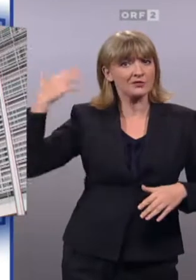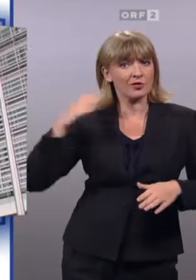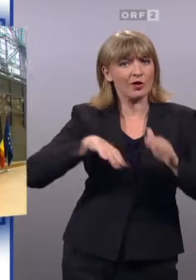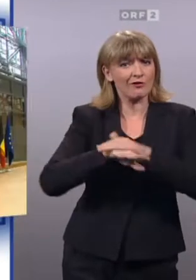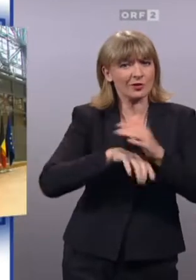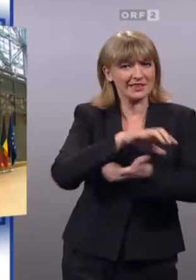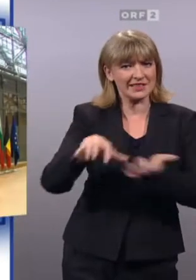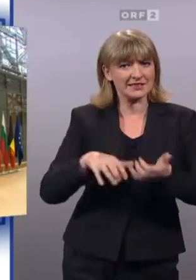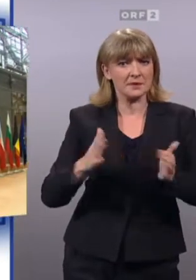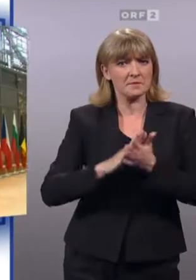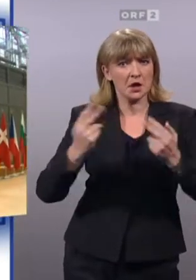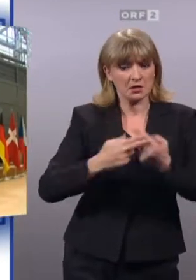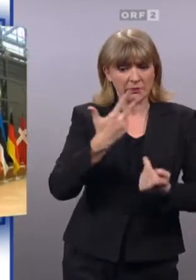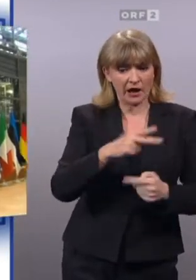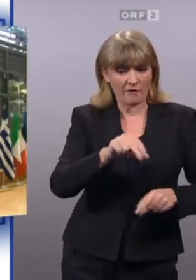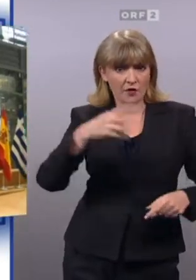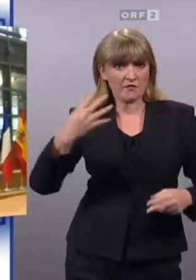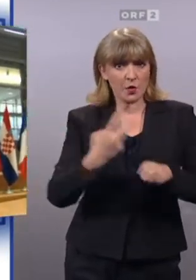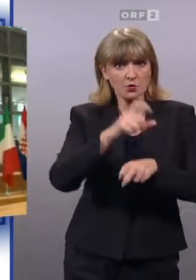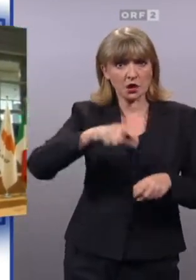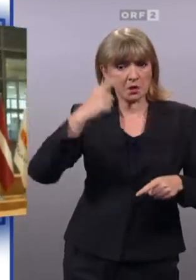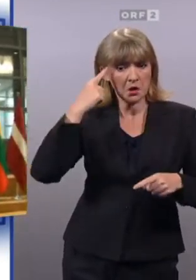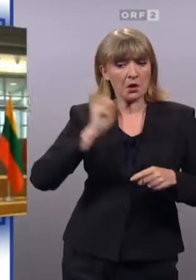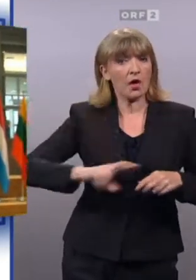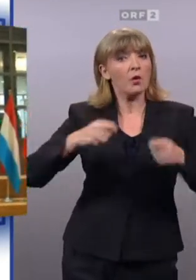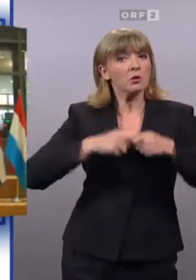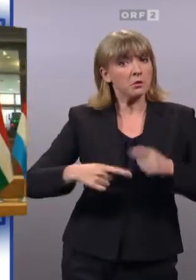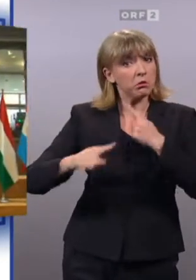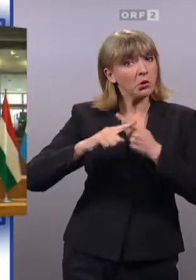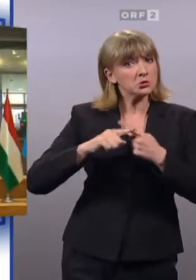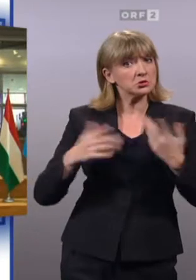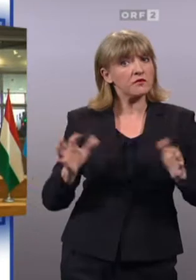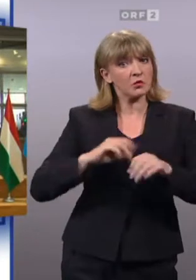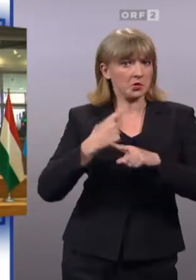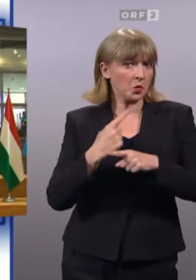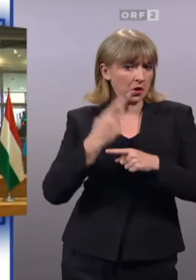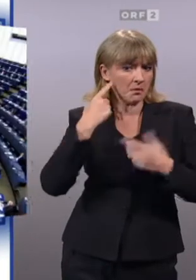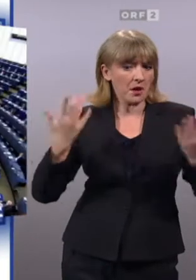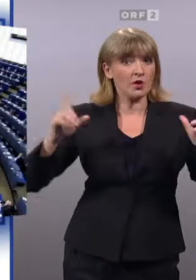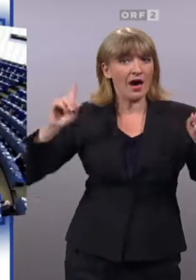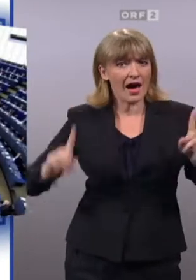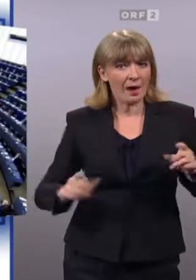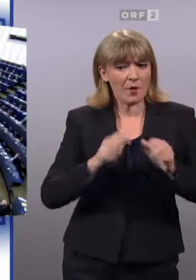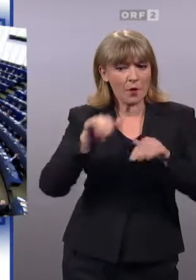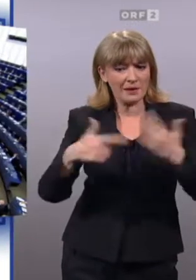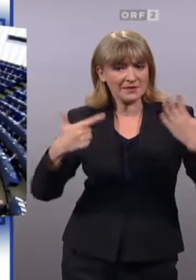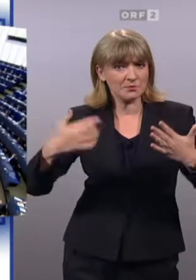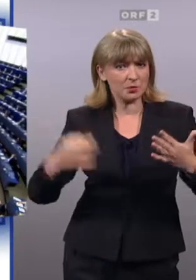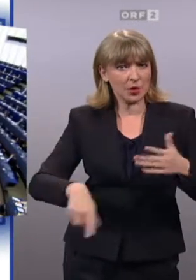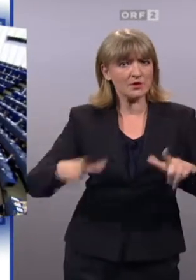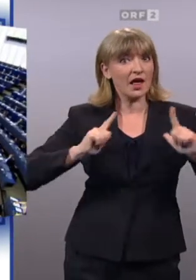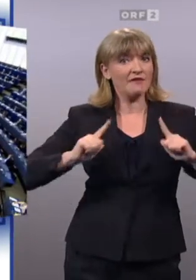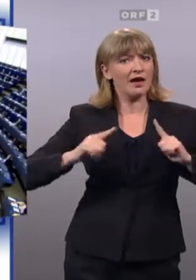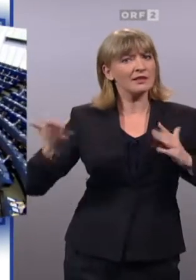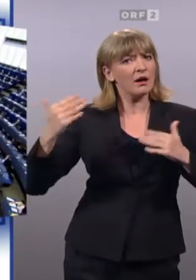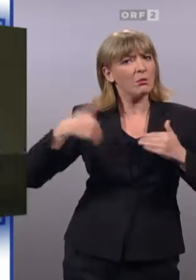gesehen. Knapp drei von vier Österreichern sehen die EU-Mitgliedschaft positiv oder neutral. Allerdings erwarten sich auch über 70 Prozent mehr von der